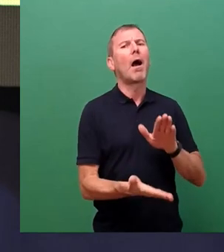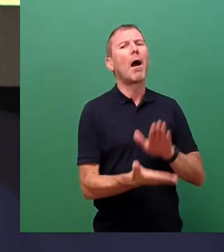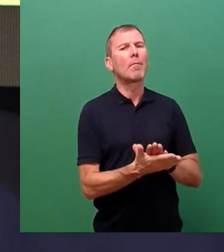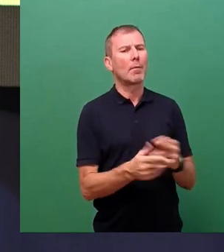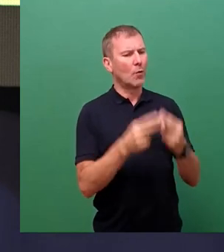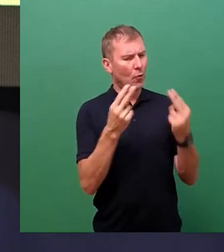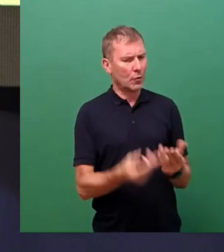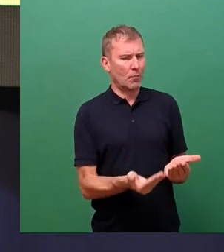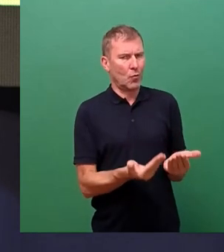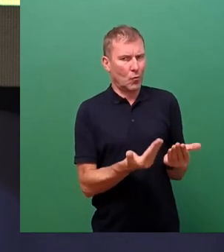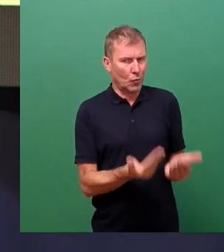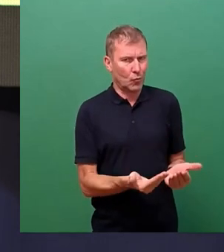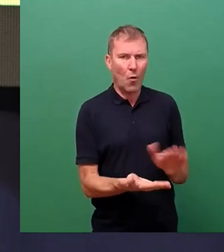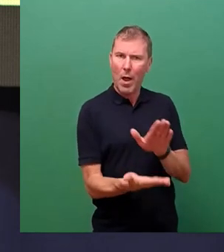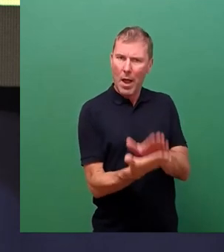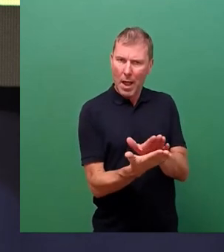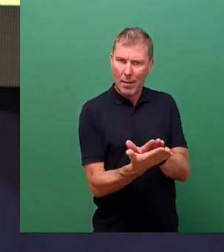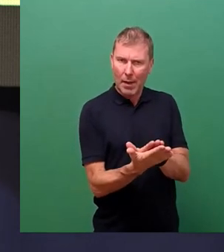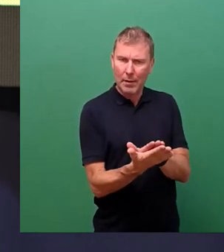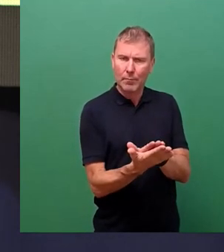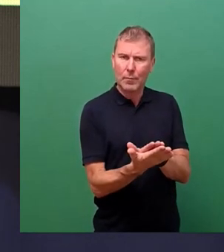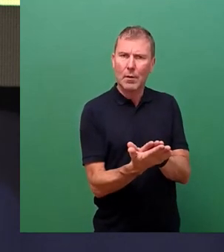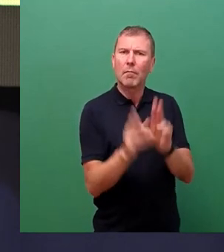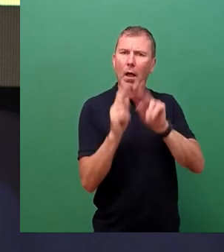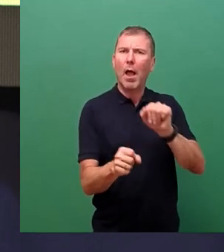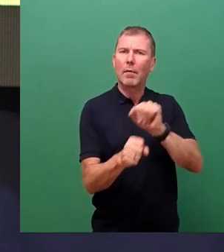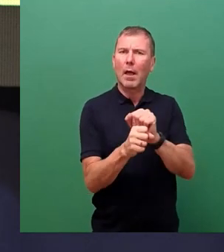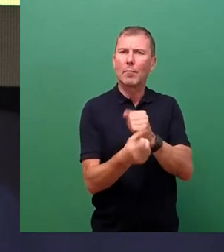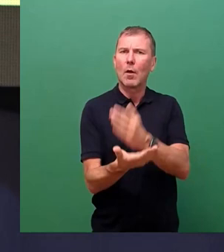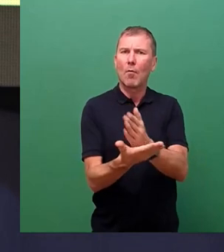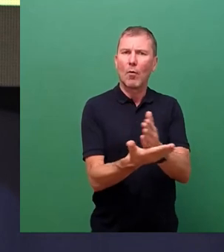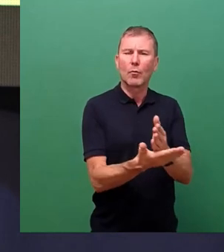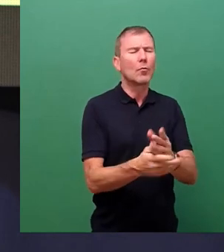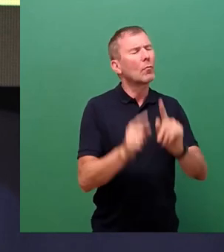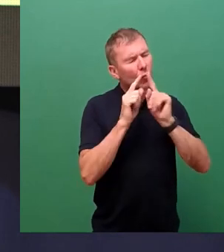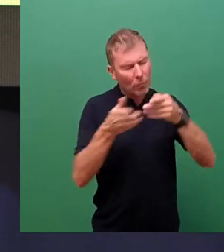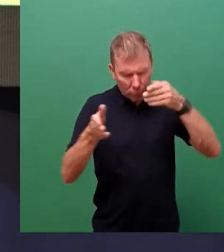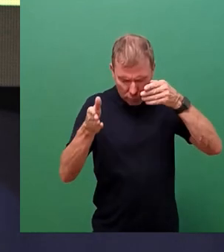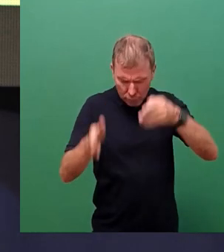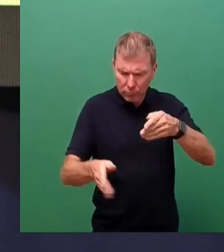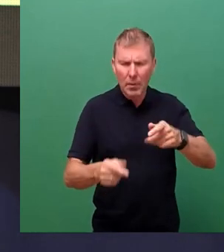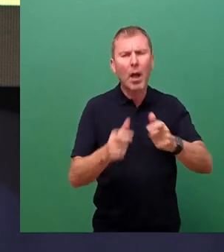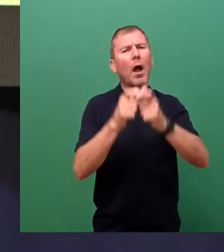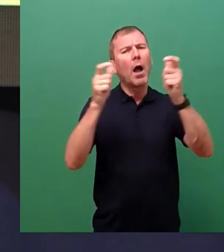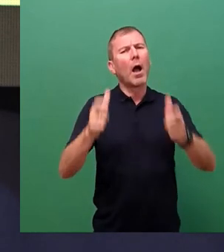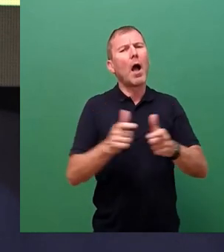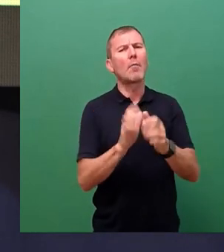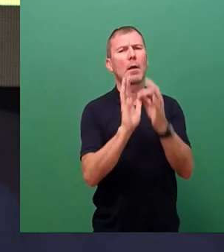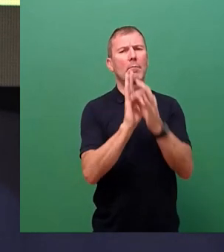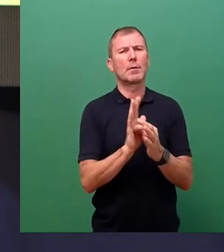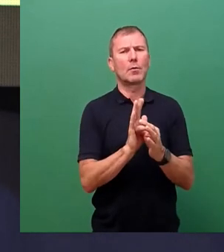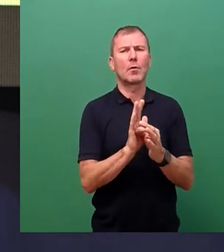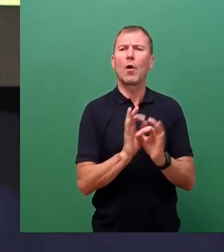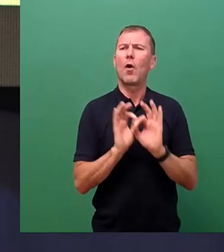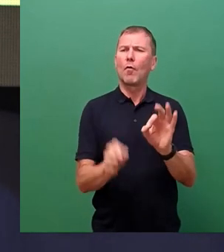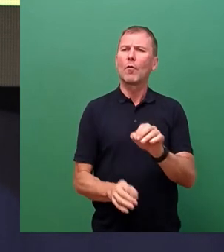bei der ursprünglichen Einordnung des Ehrenamtes. Es geht ausschließlich darum, die Rahmenbedingungen für bürgerschaftliches Engagement